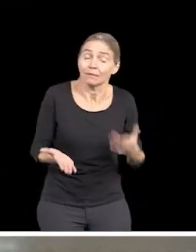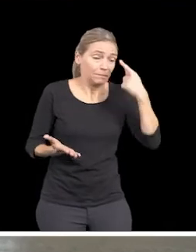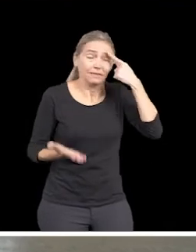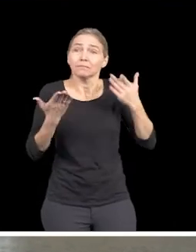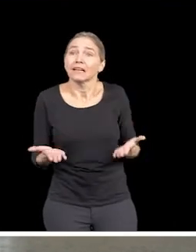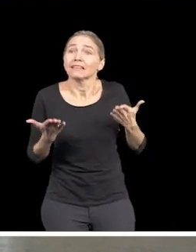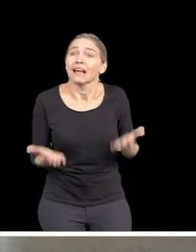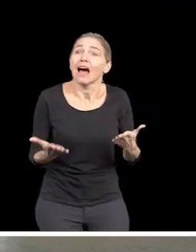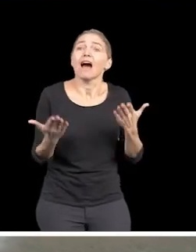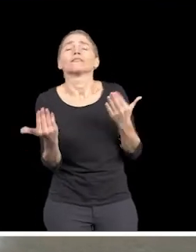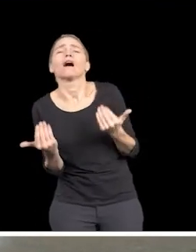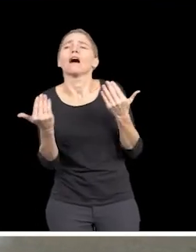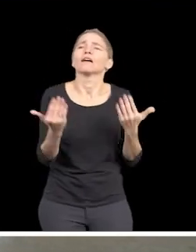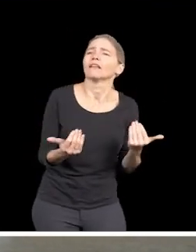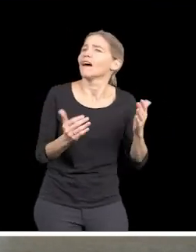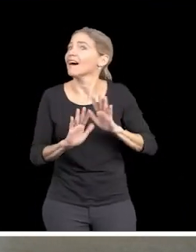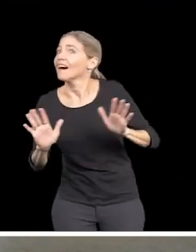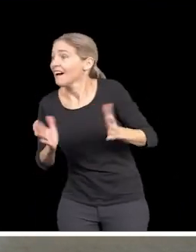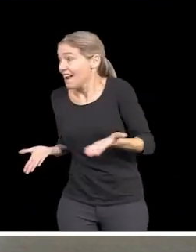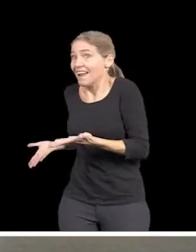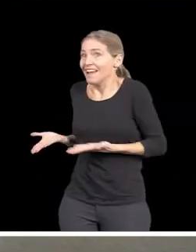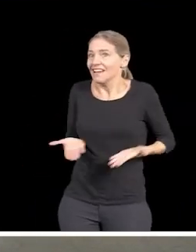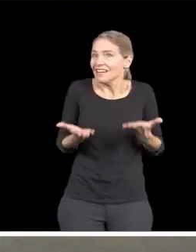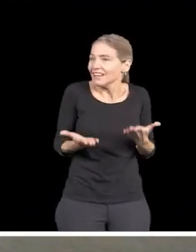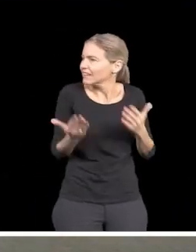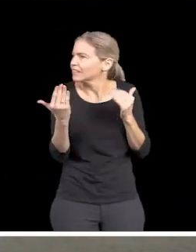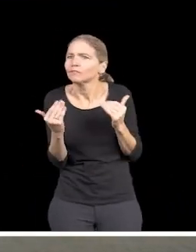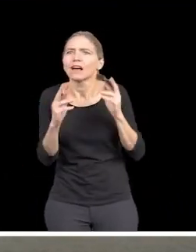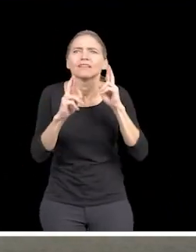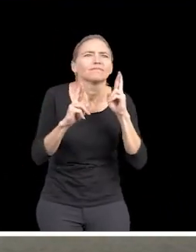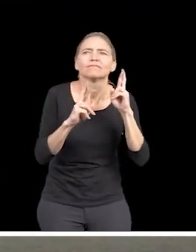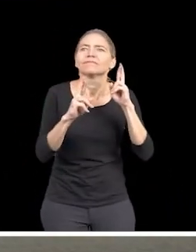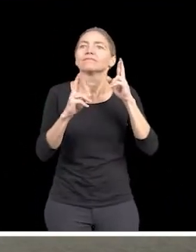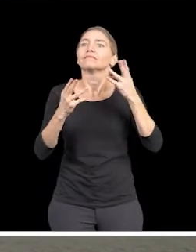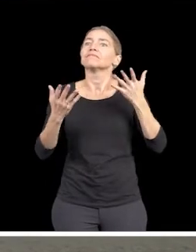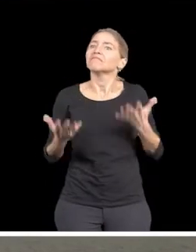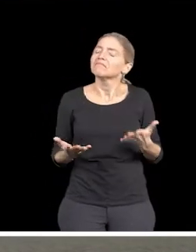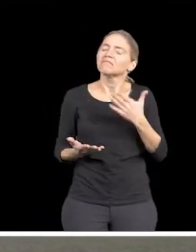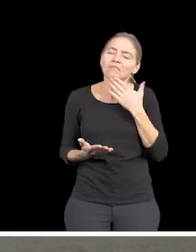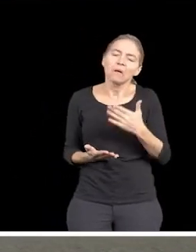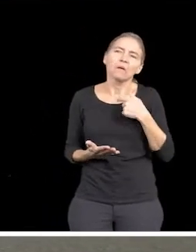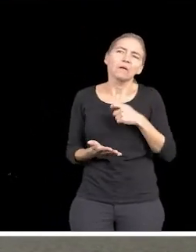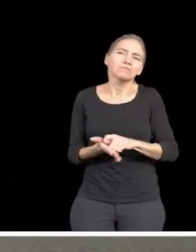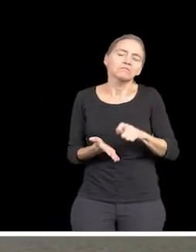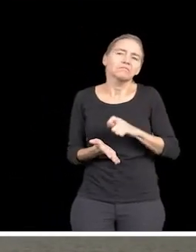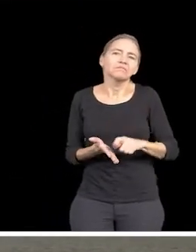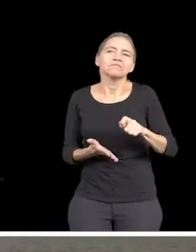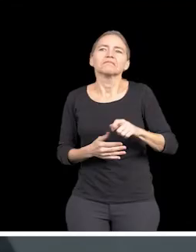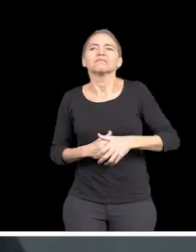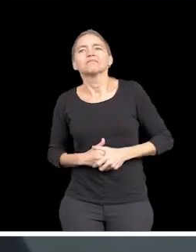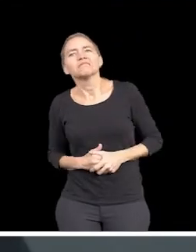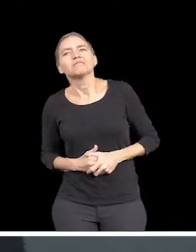attend. Et qui espère. Bon, c'est un peu de Jacques Brel qui est revenu.